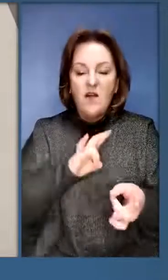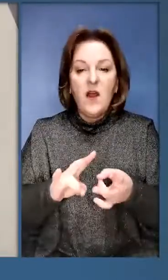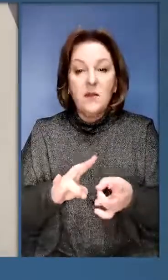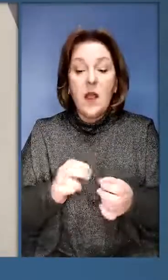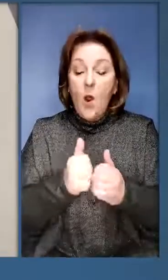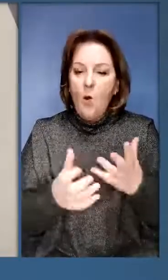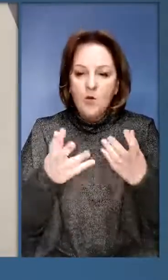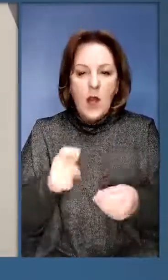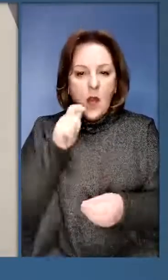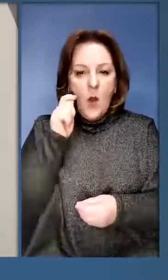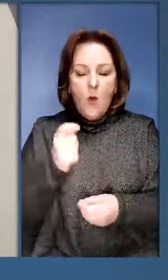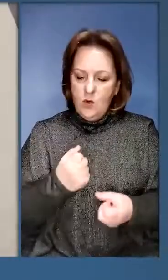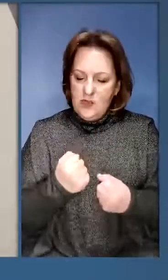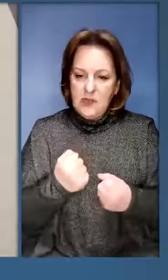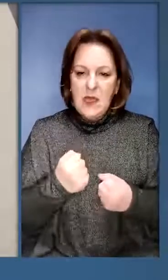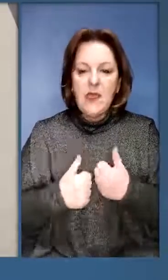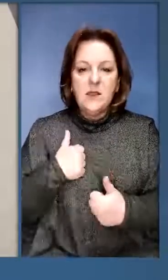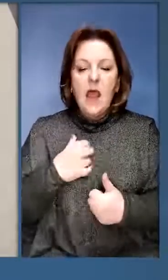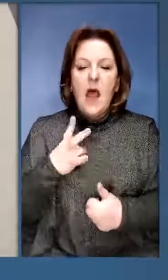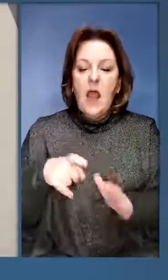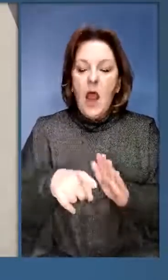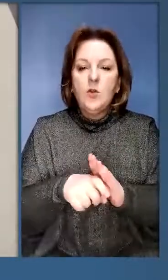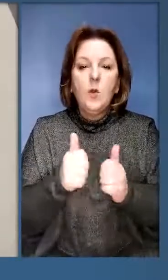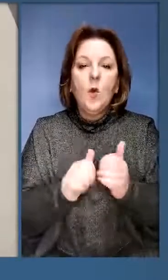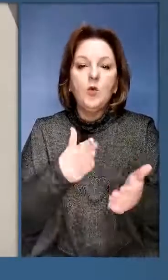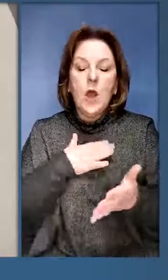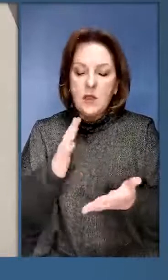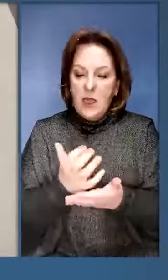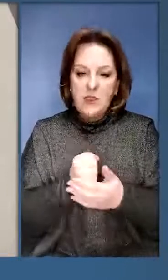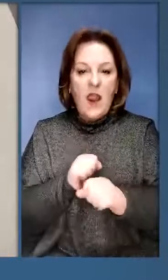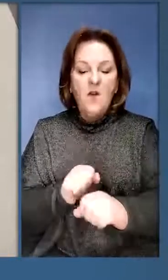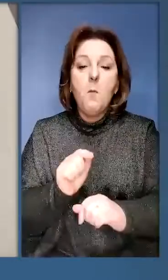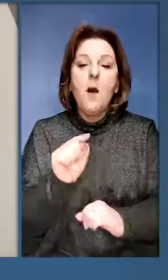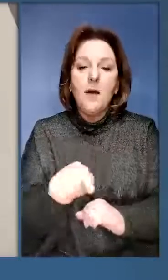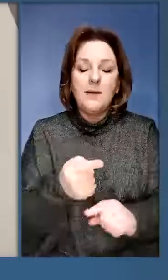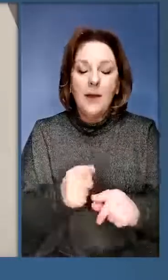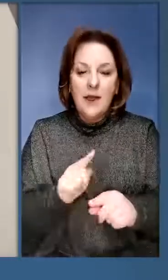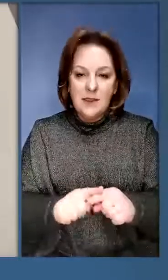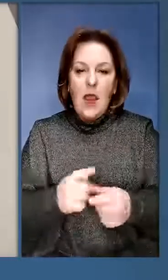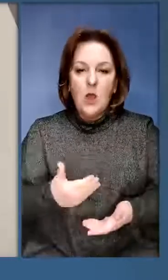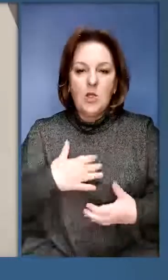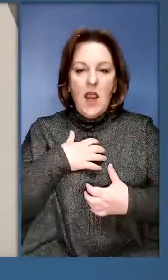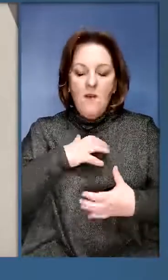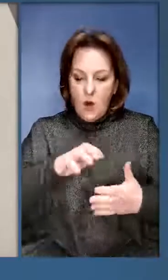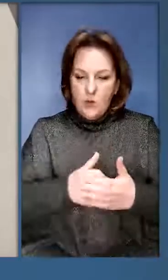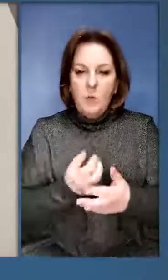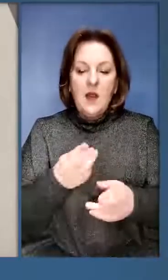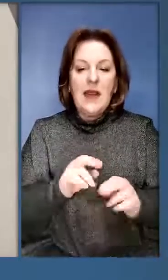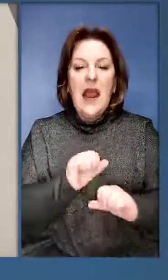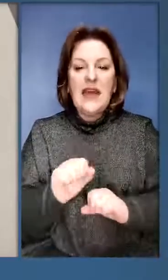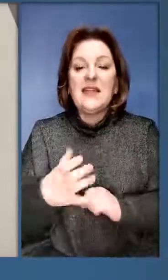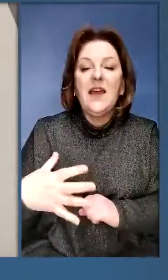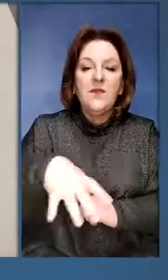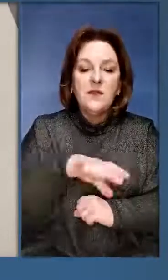потенціалу держави-терористів. Кожен день української стійкості на Донбасі, і кожен наш успіх в охороні там – це життєво